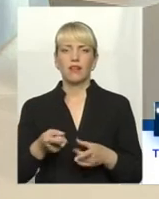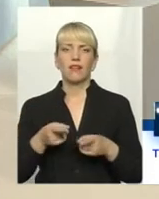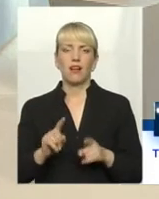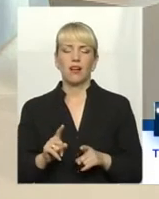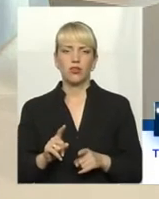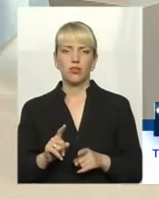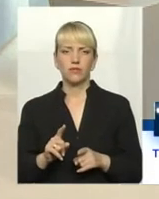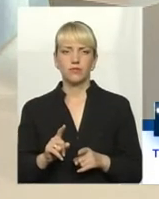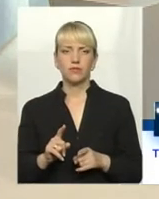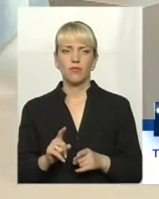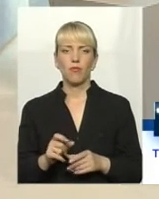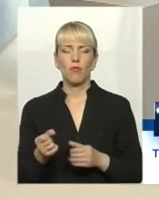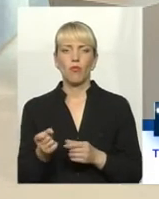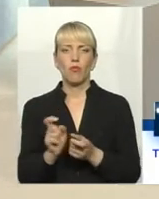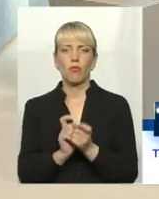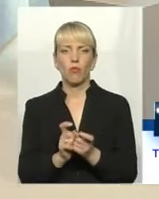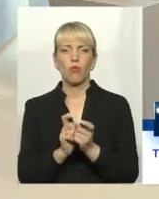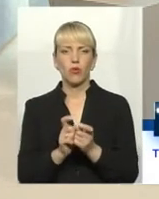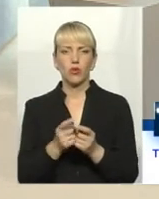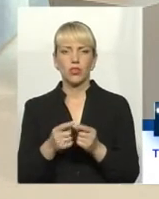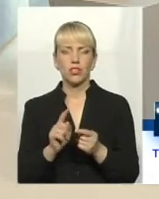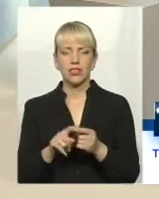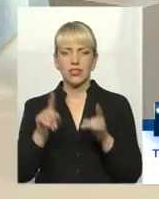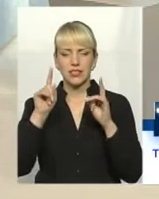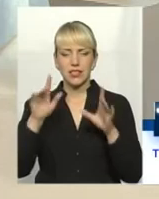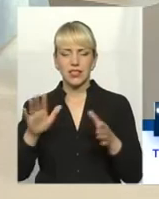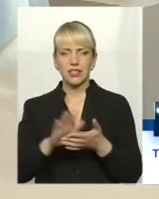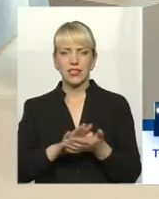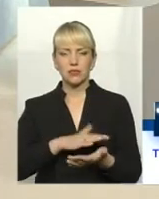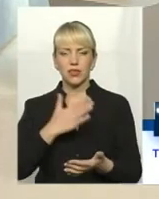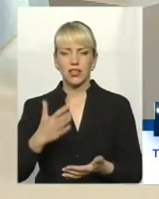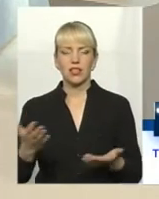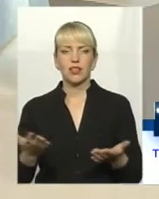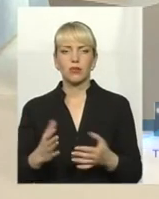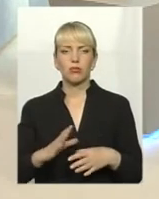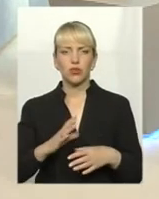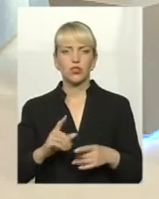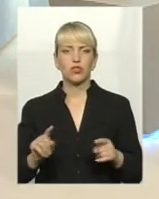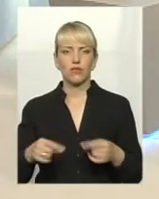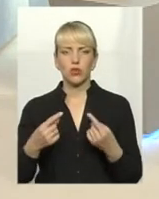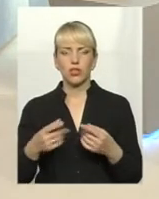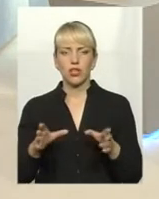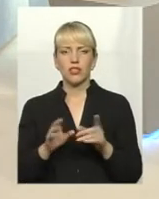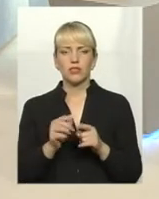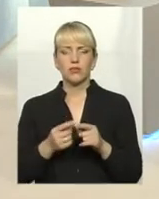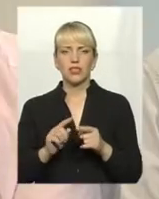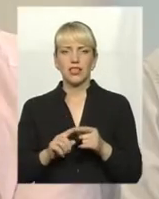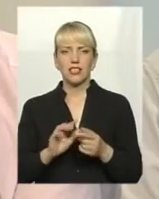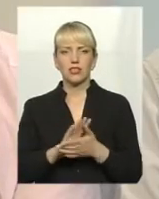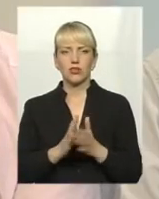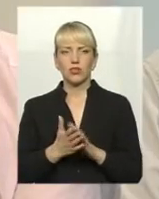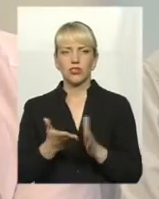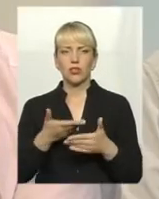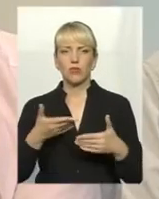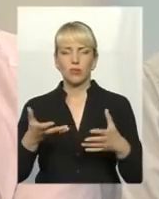реально побороти ті стихійні смітники, які були створені. Разом з цією ситуацією ми прийняли